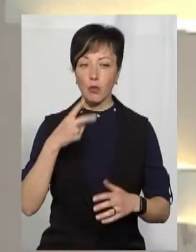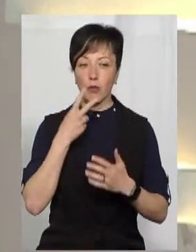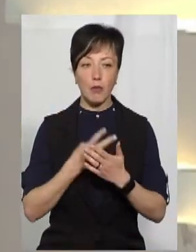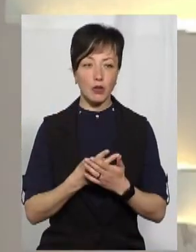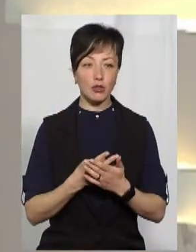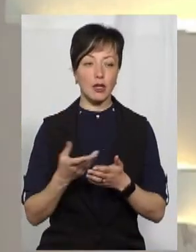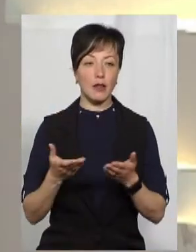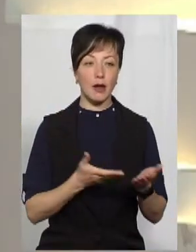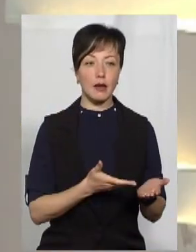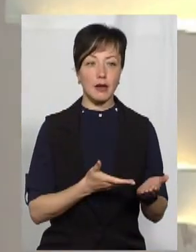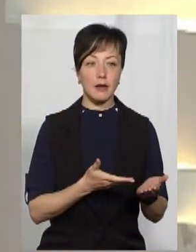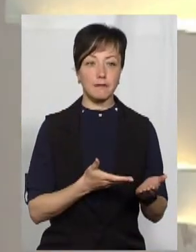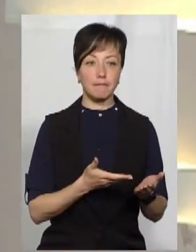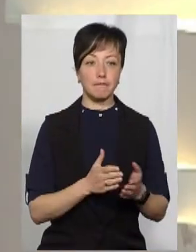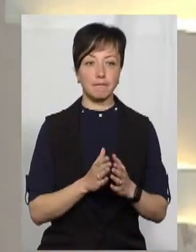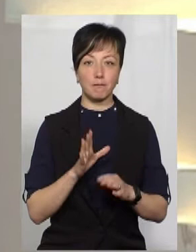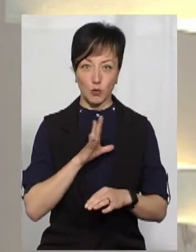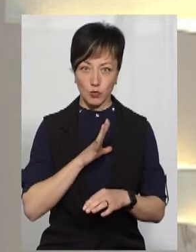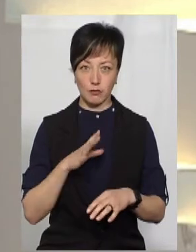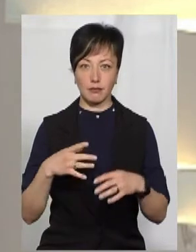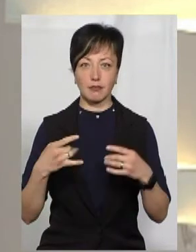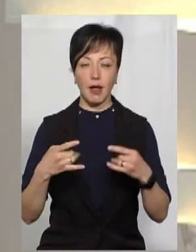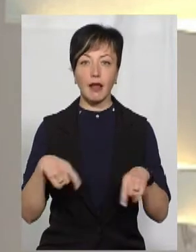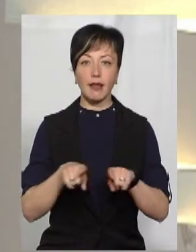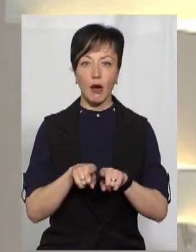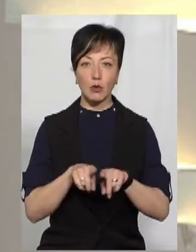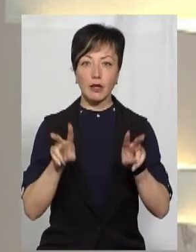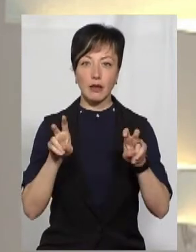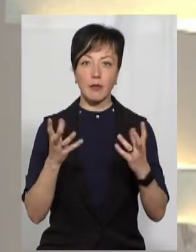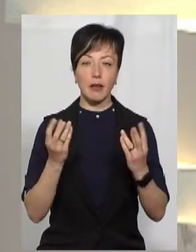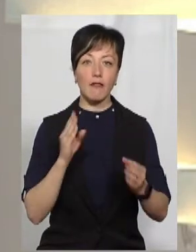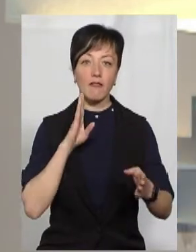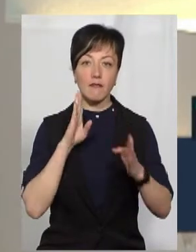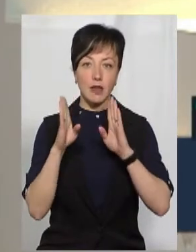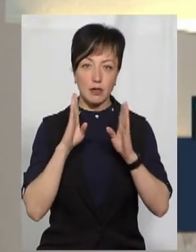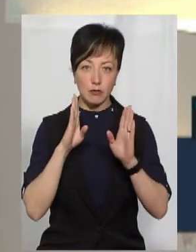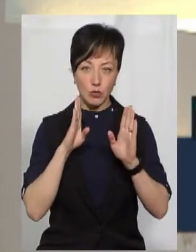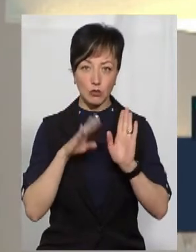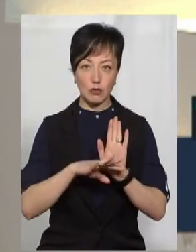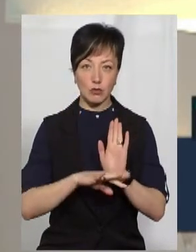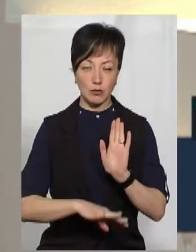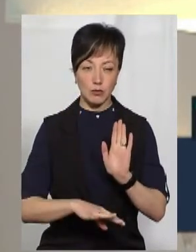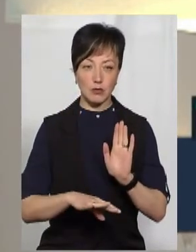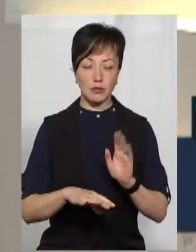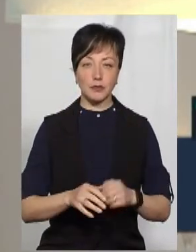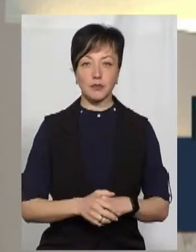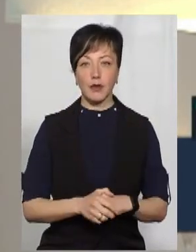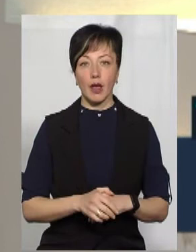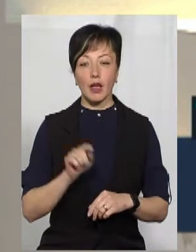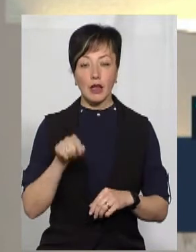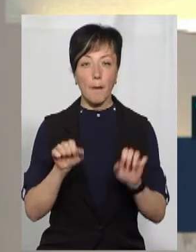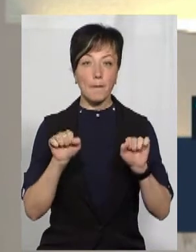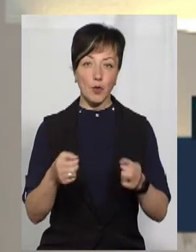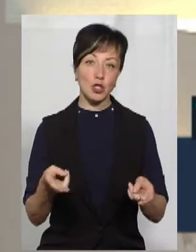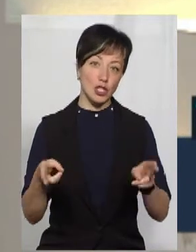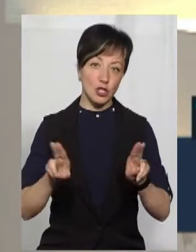який ви бачите на екрані. Тема дня також транслюється у мережі Facebook на сторінці UA Поділля. Там ви